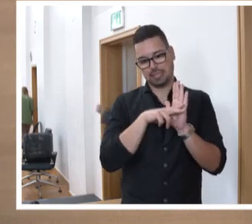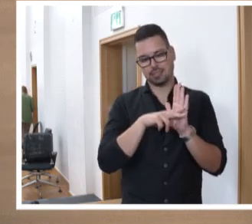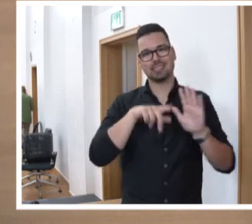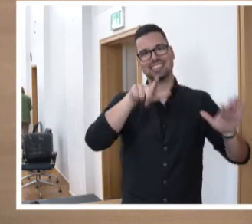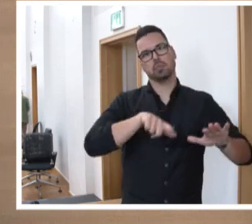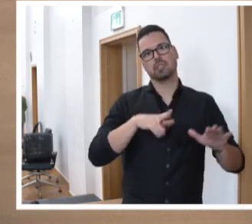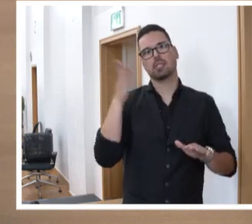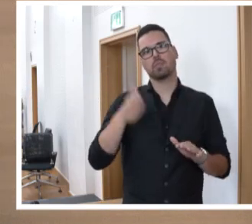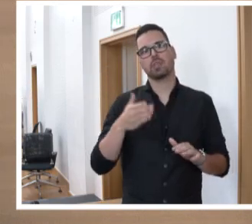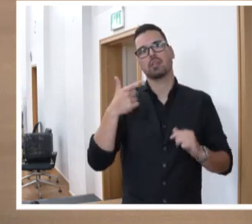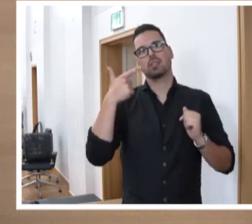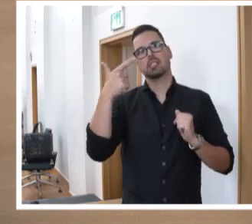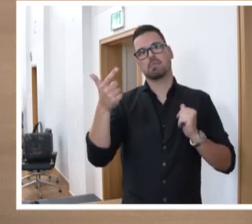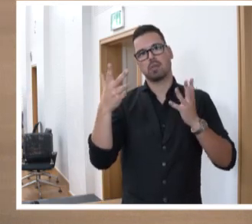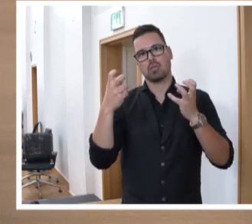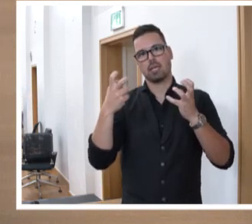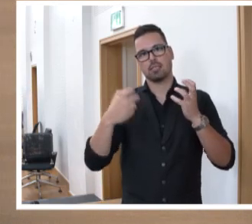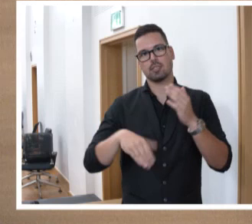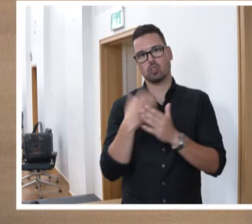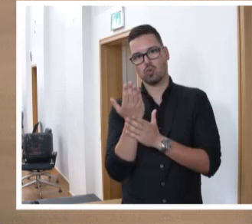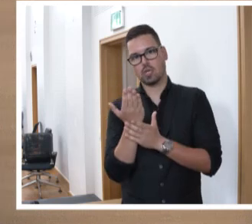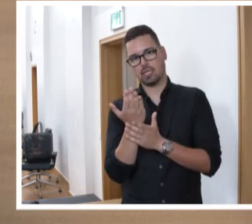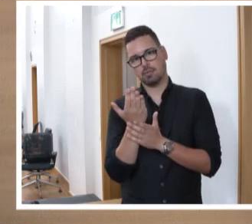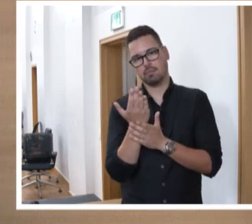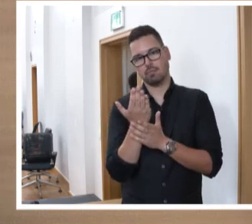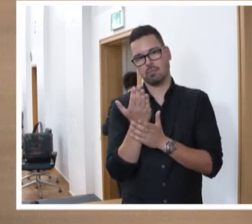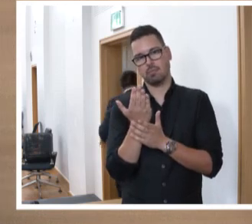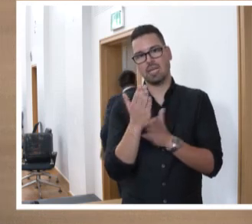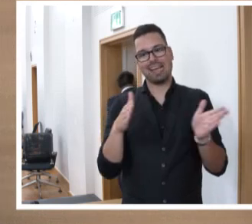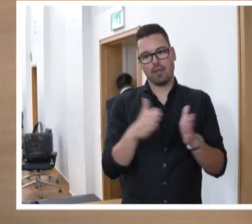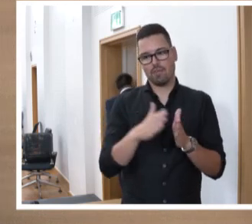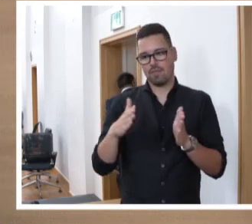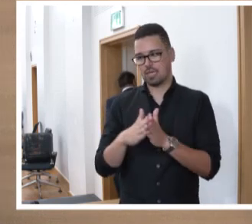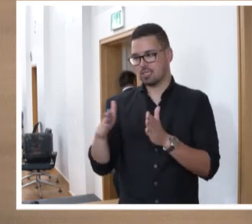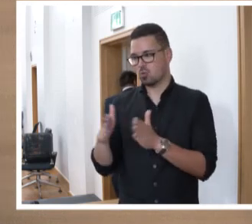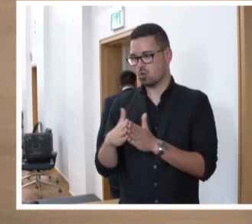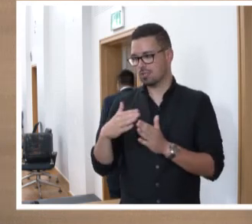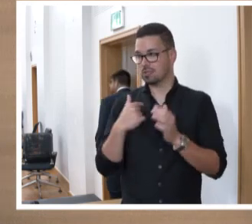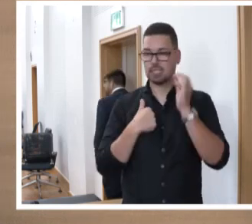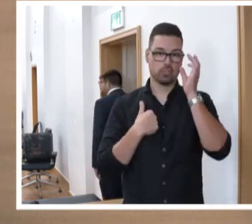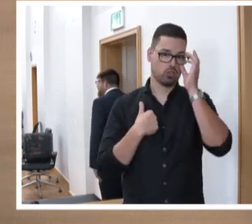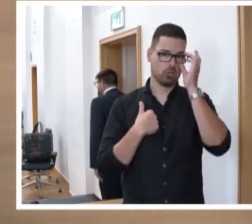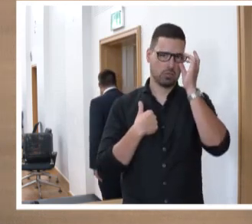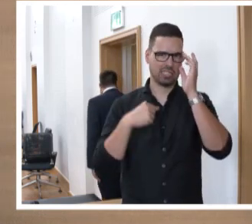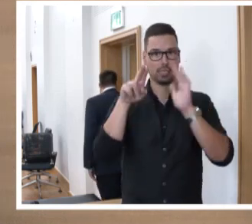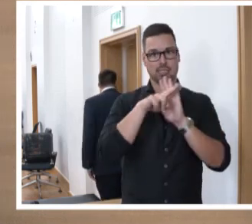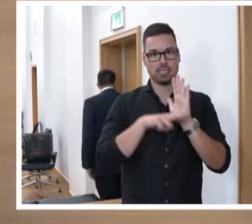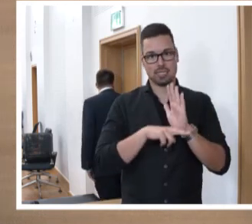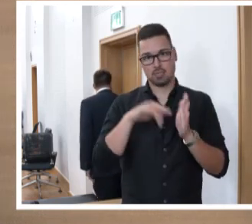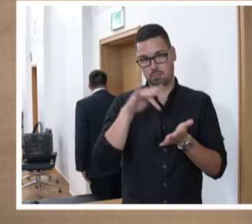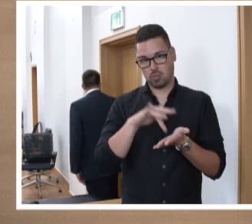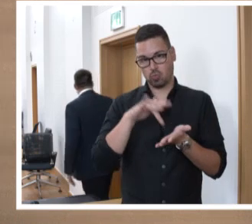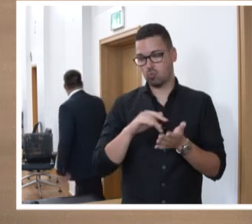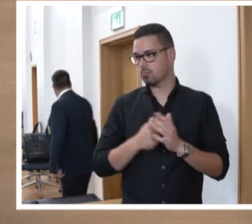-82-9. Die Fraktionen haben mich ermächtigt, das Gesetz zu begründen.